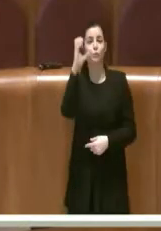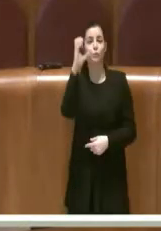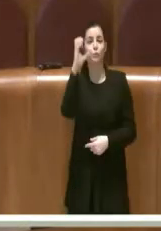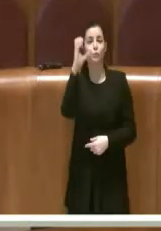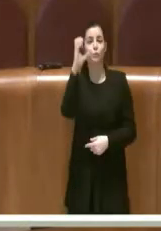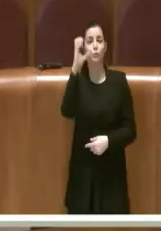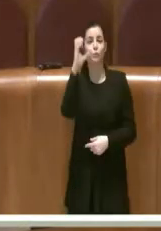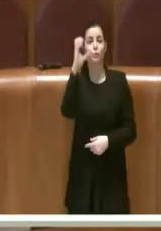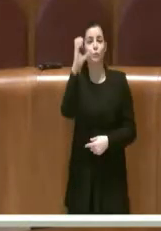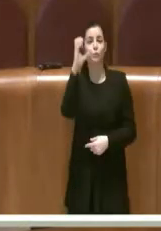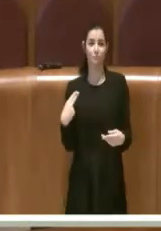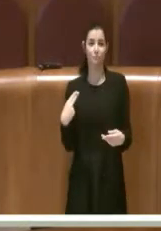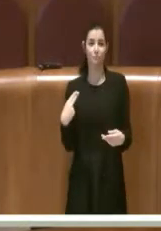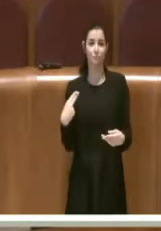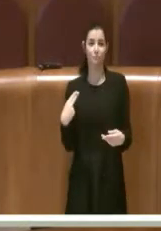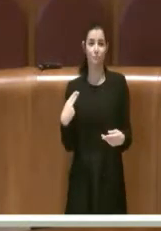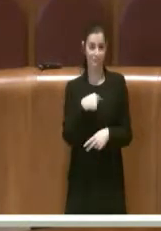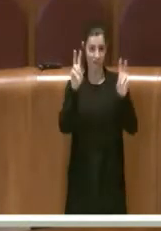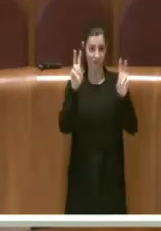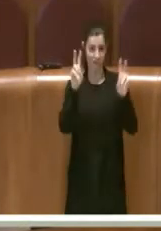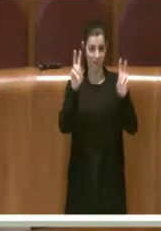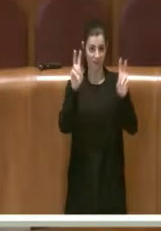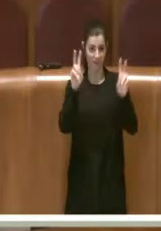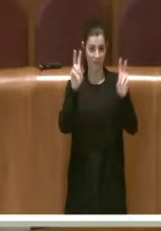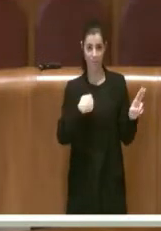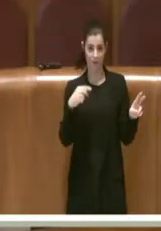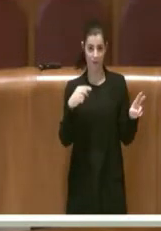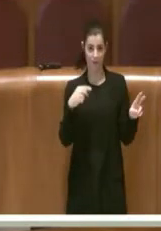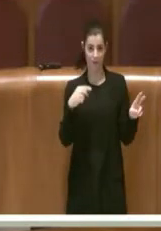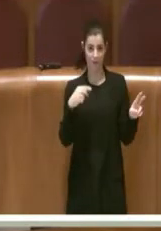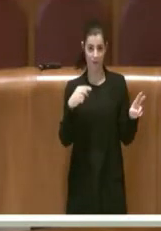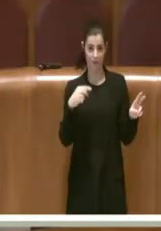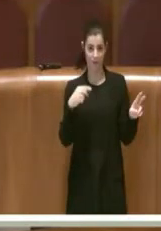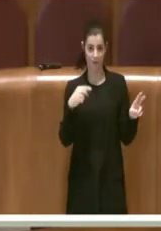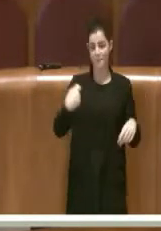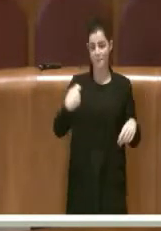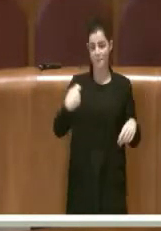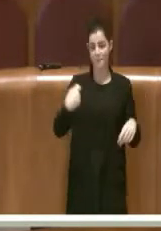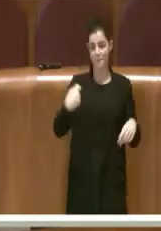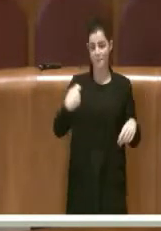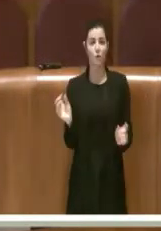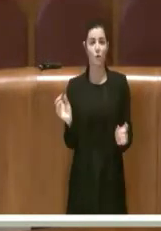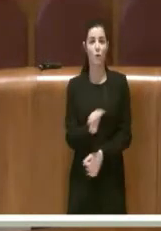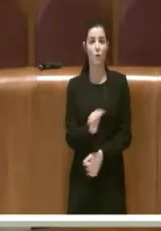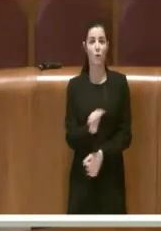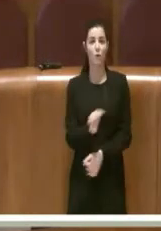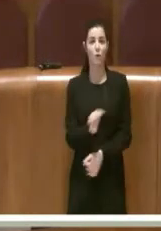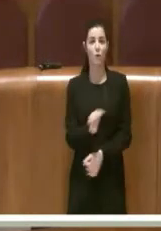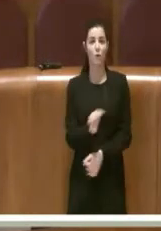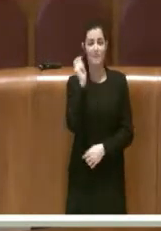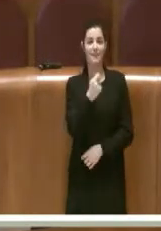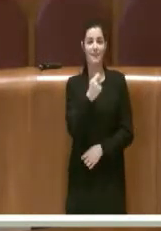io l'ho soprannominata così Presidente, prendendo in giro i cittadini romani, ma soprattutto prendendoli in giro